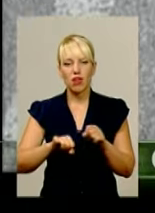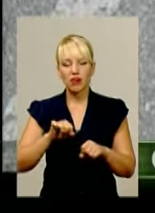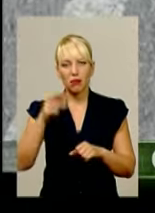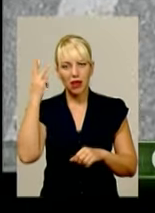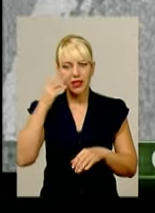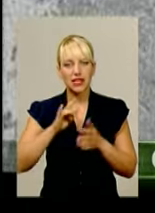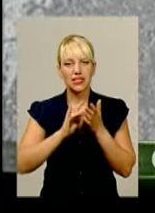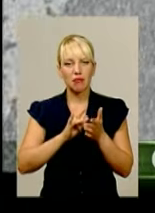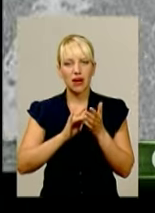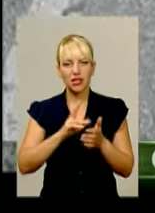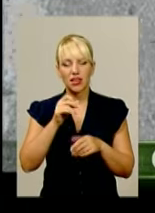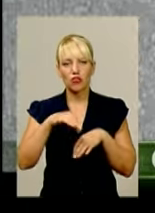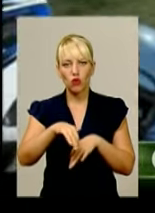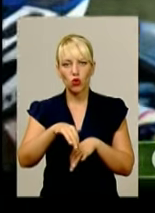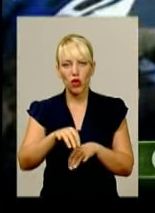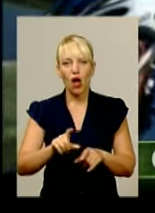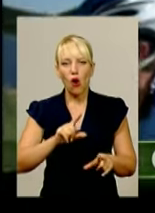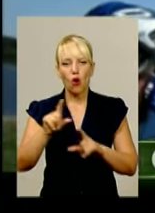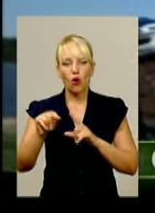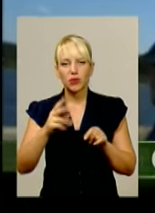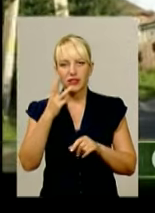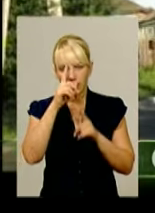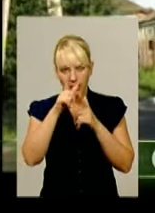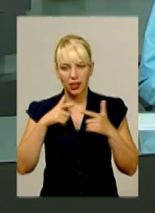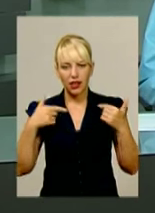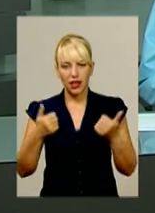мандрівник на двоколісному об'їздив три країни Старого світу.